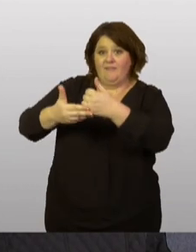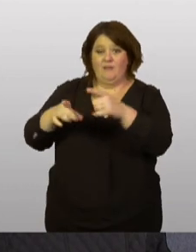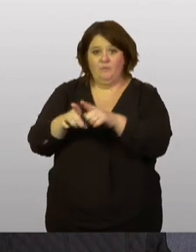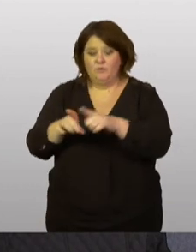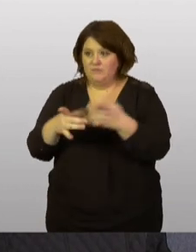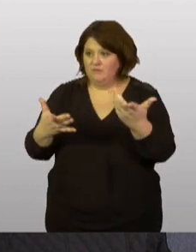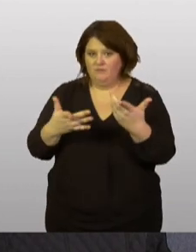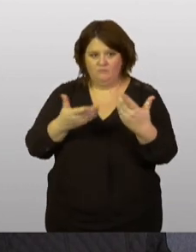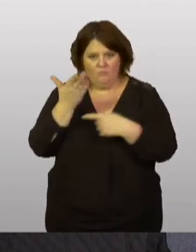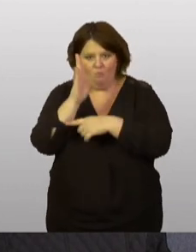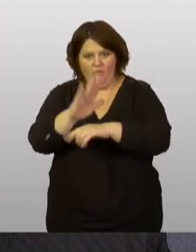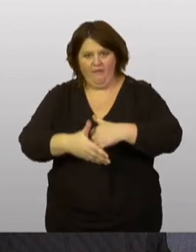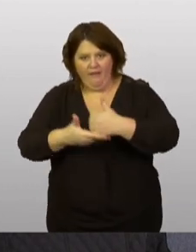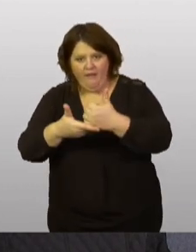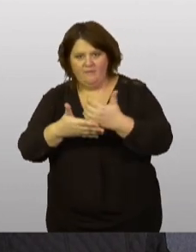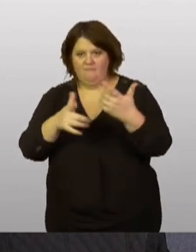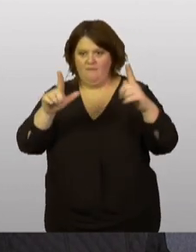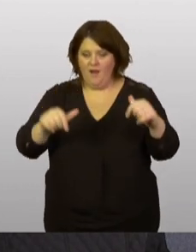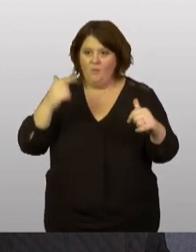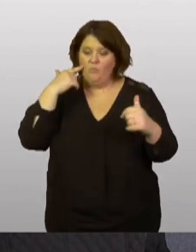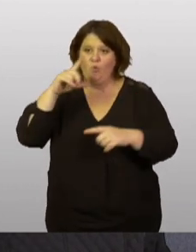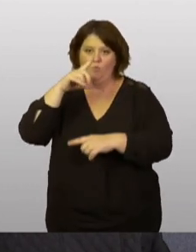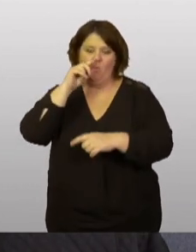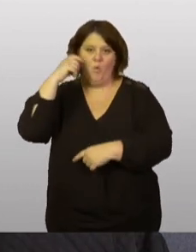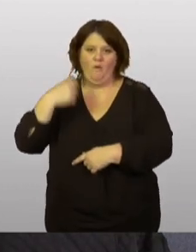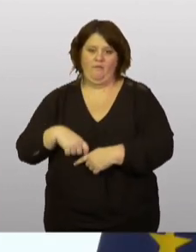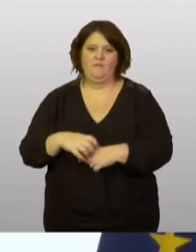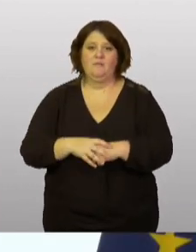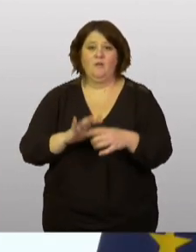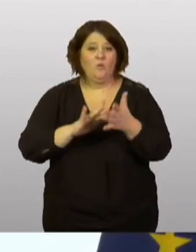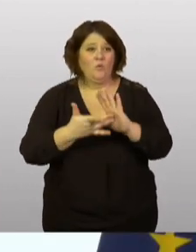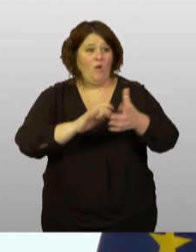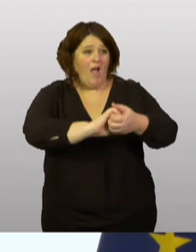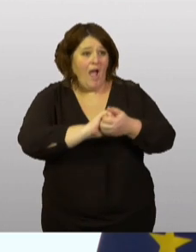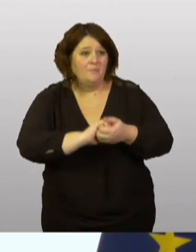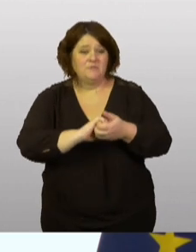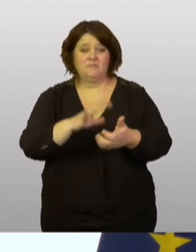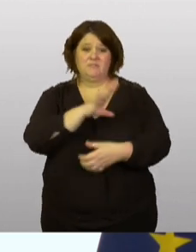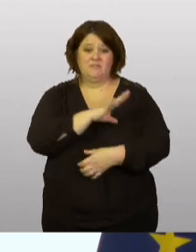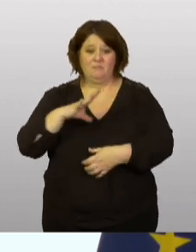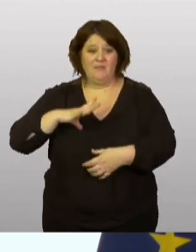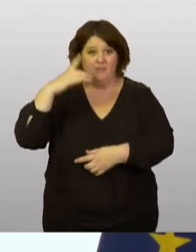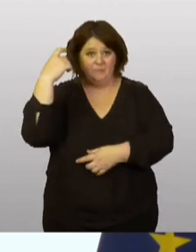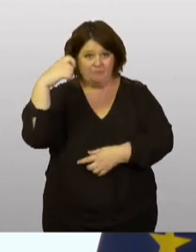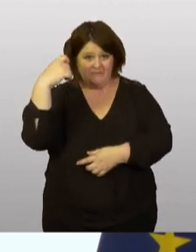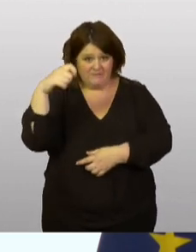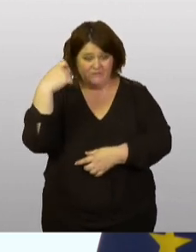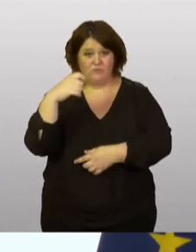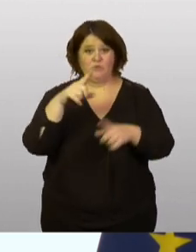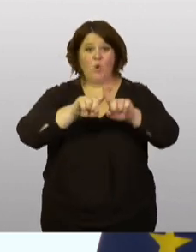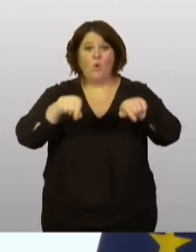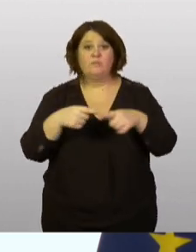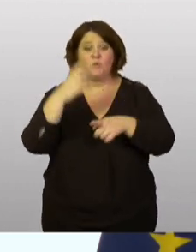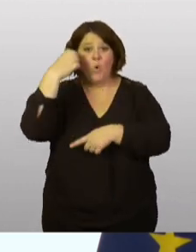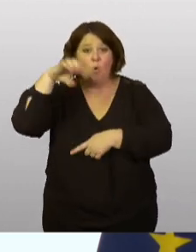manifester leur aide et soutien. Je remercie tous nos amis, à madame la présidente de la Commission